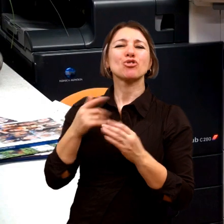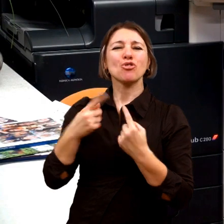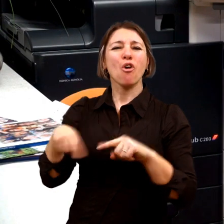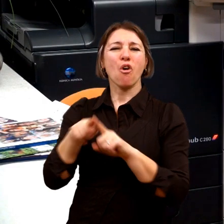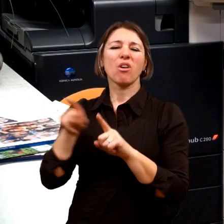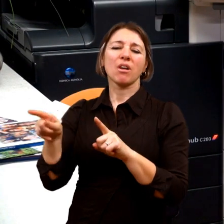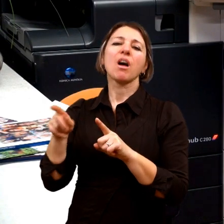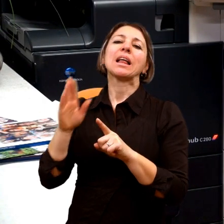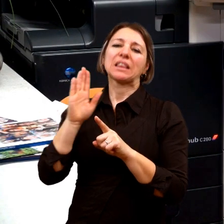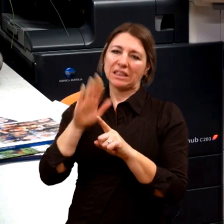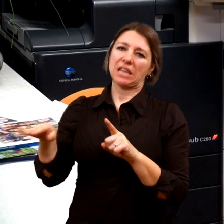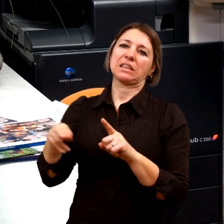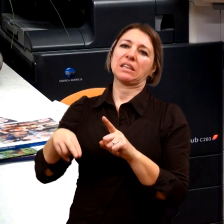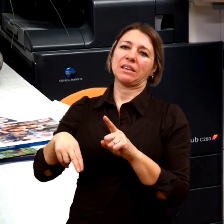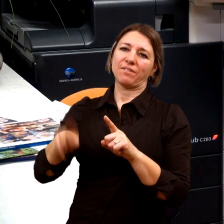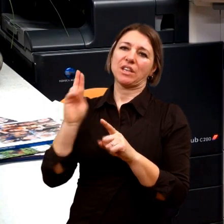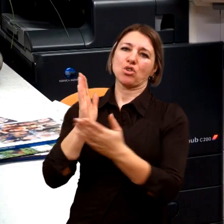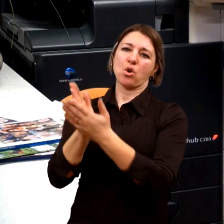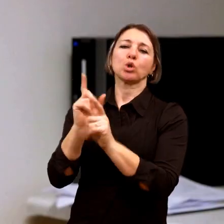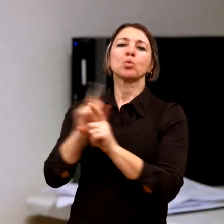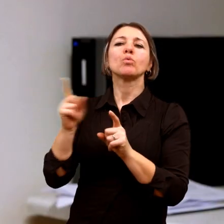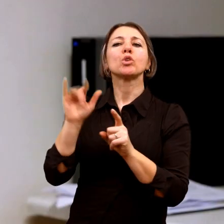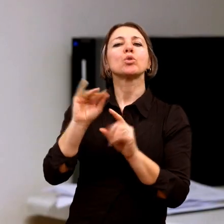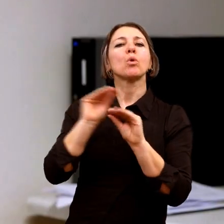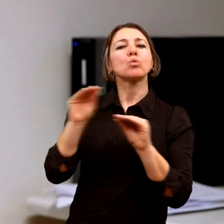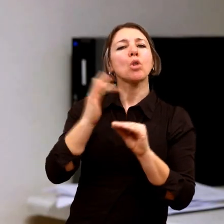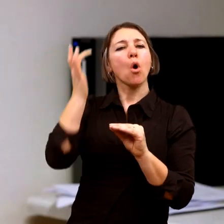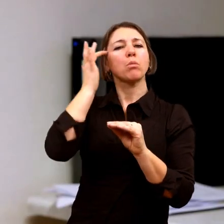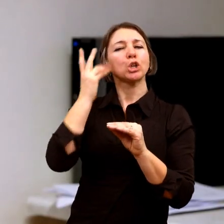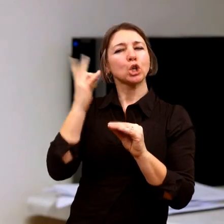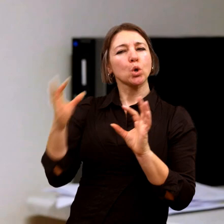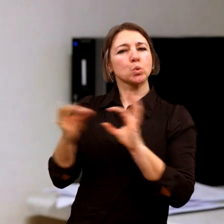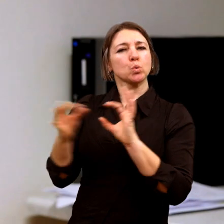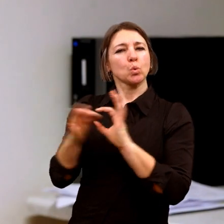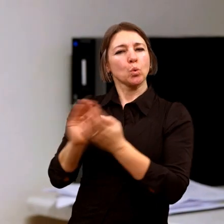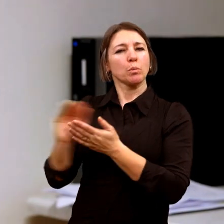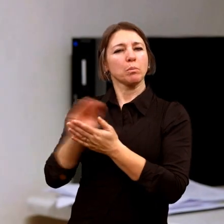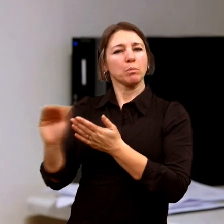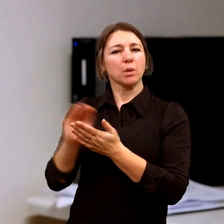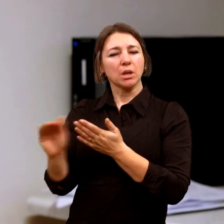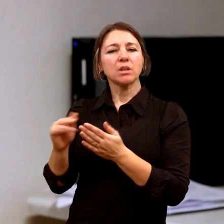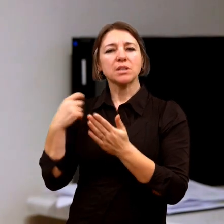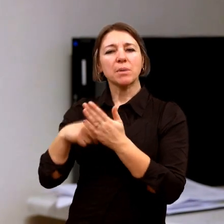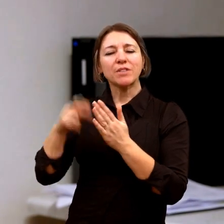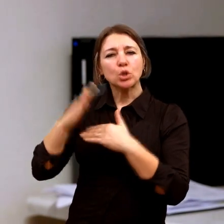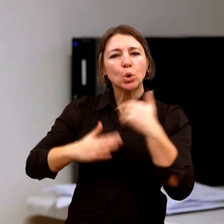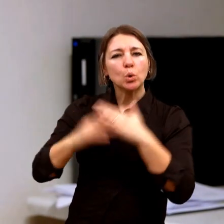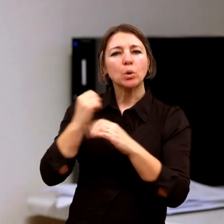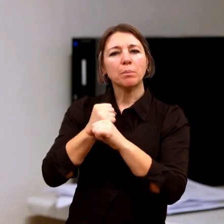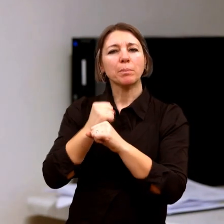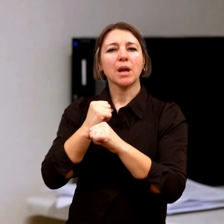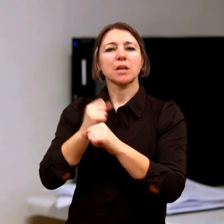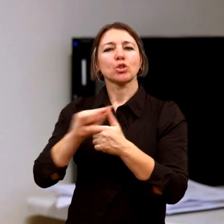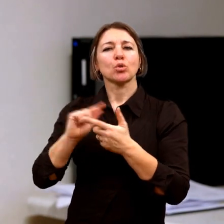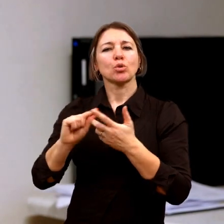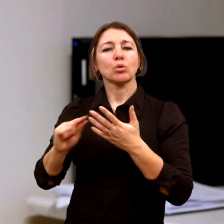přece jenom víc na to myslejí a víc podporujou i právě ty třeba i rukodělné dovednosti. Netýká